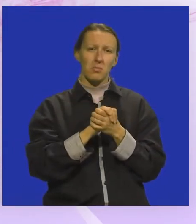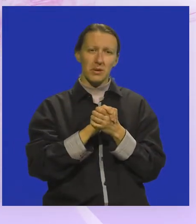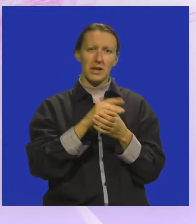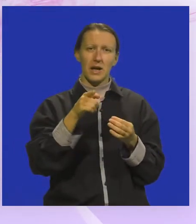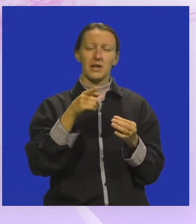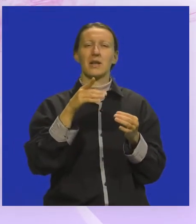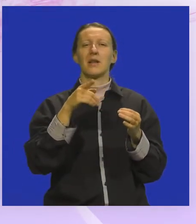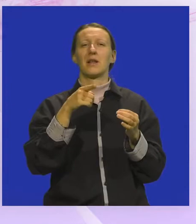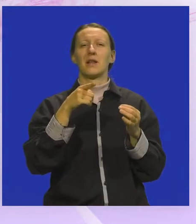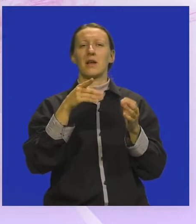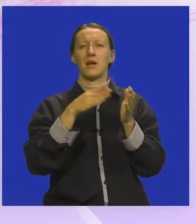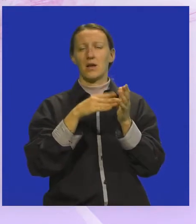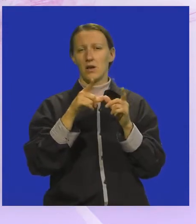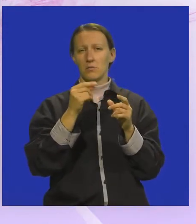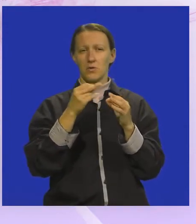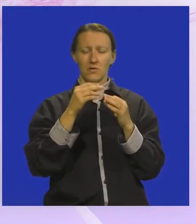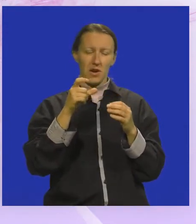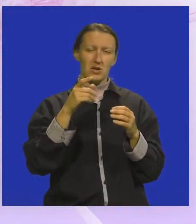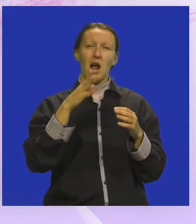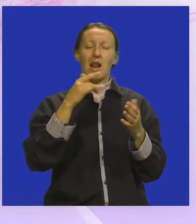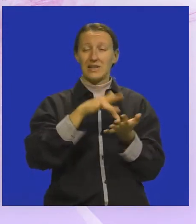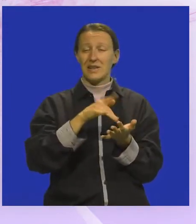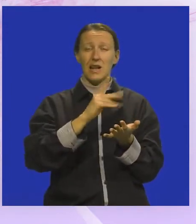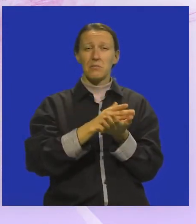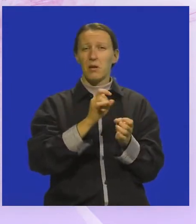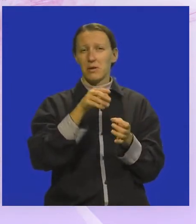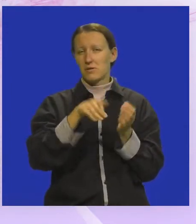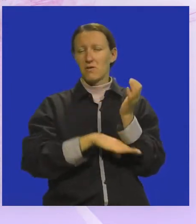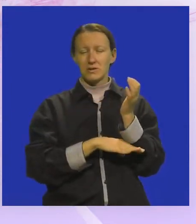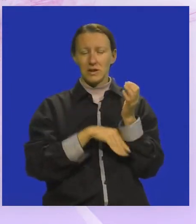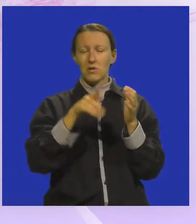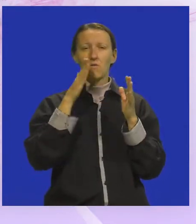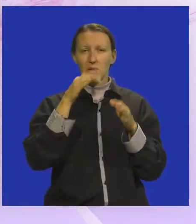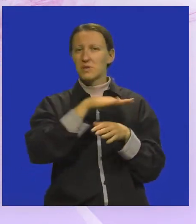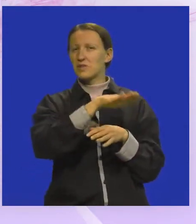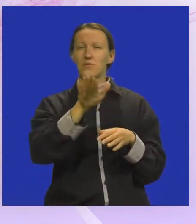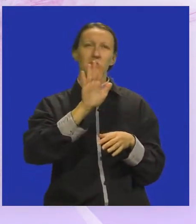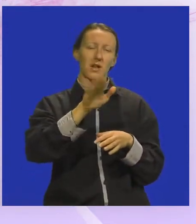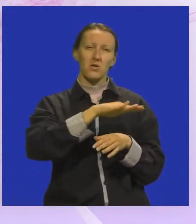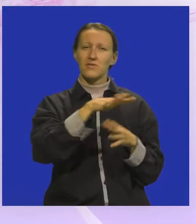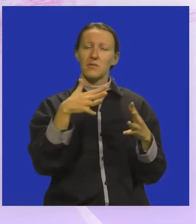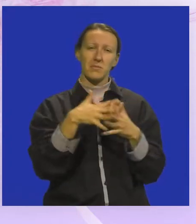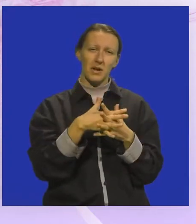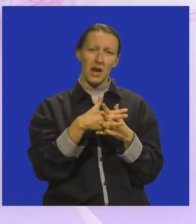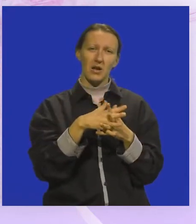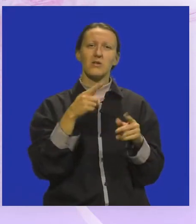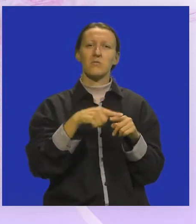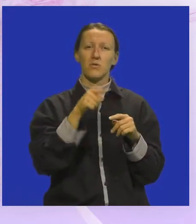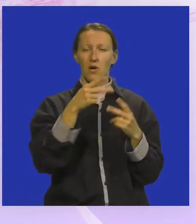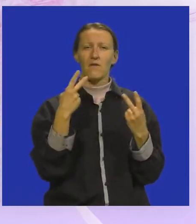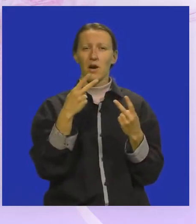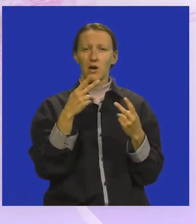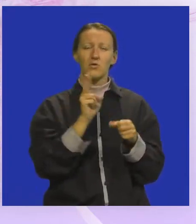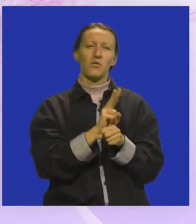Murvaća, naravno, placa ne bi bila placa bliz ladonje. A to je, vjerujem, i svugdje tako u svim gradovima i zato je bitno